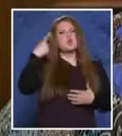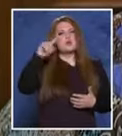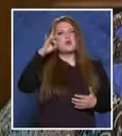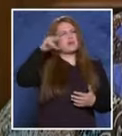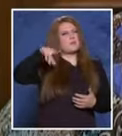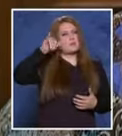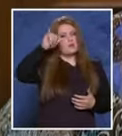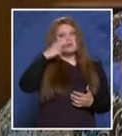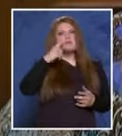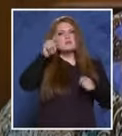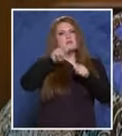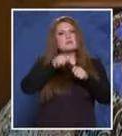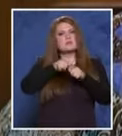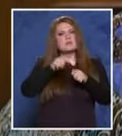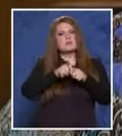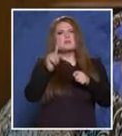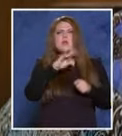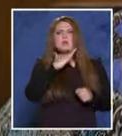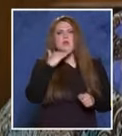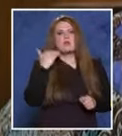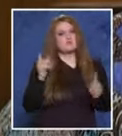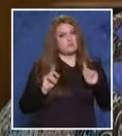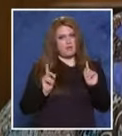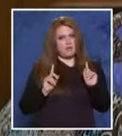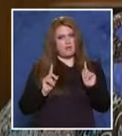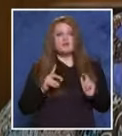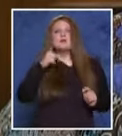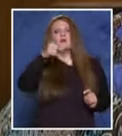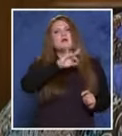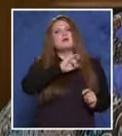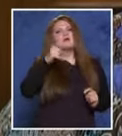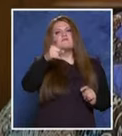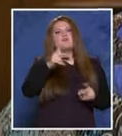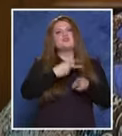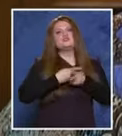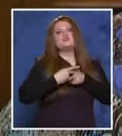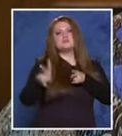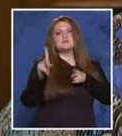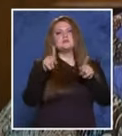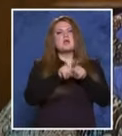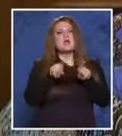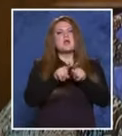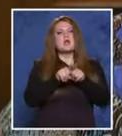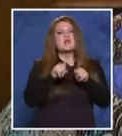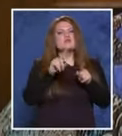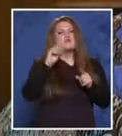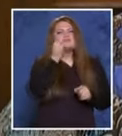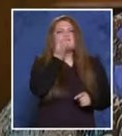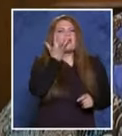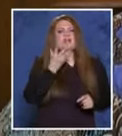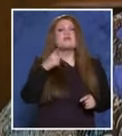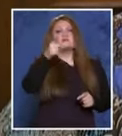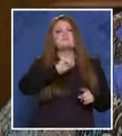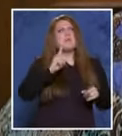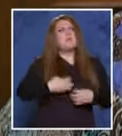направят справка, не подхождайте наивно. Въпреки, че според вас сте чист като моми на сълза и нямате никакви причини за